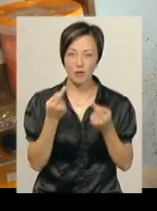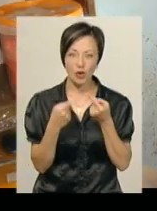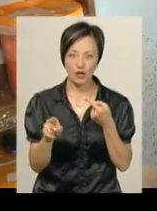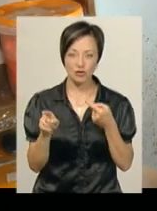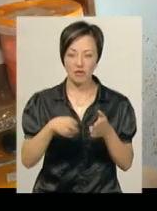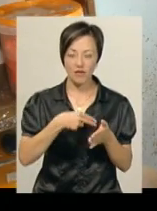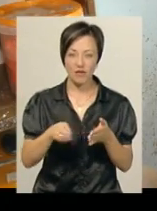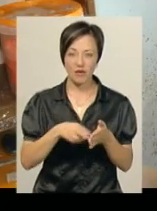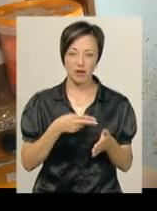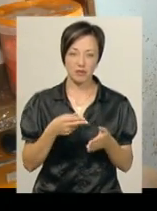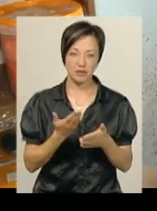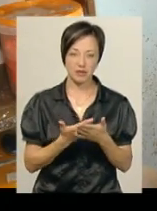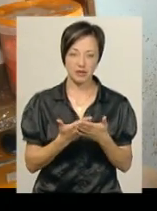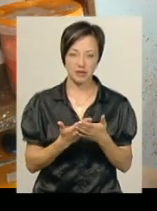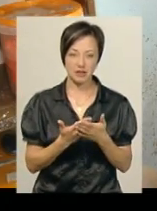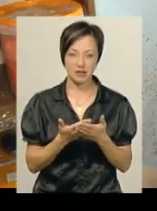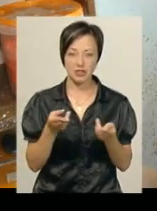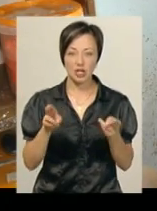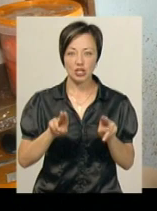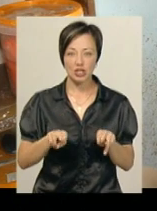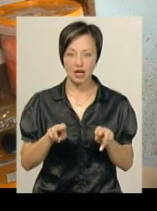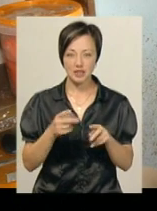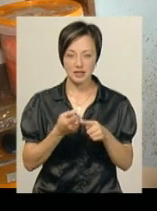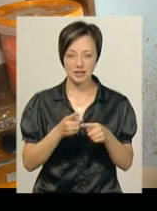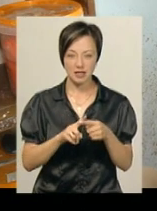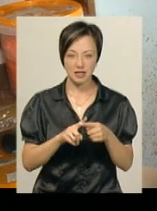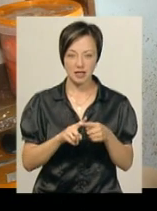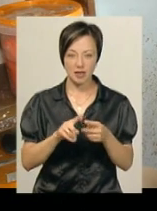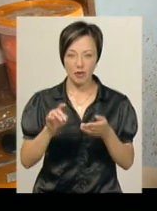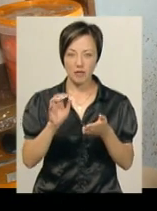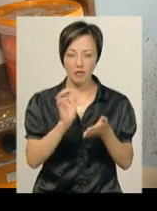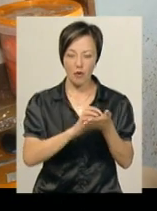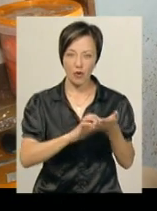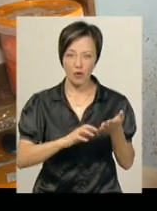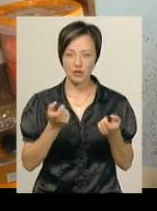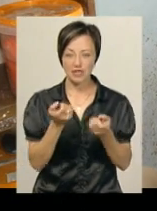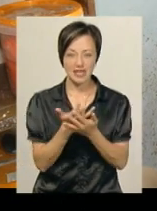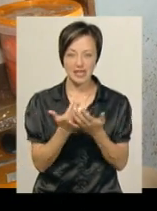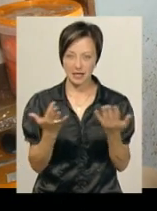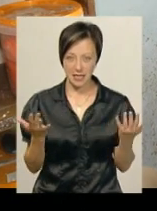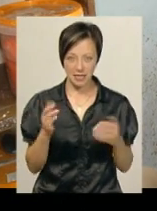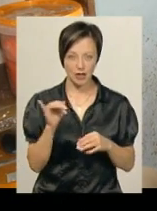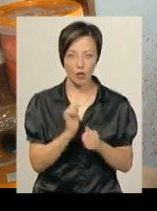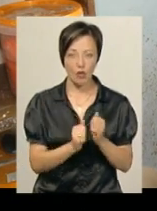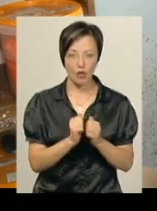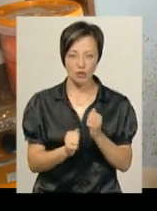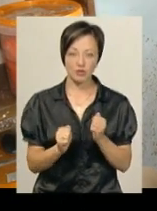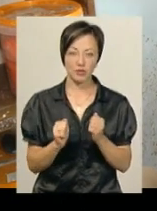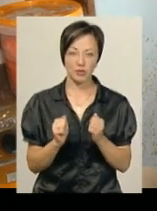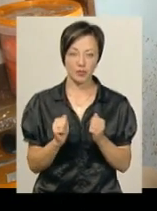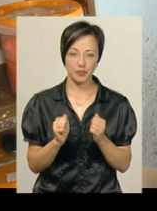не так, десь з-під пальців залишаються оці бороздки, вони всі різні, і в кожну ти,